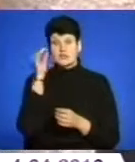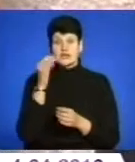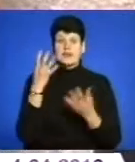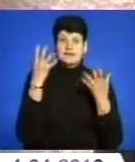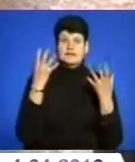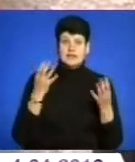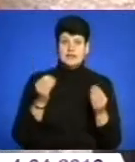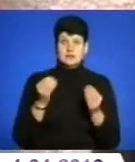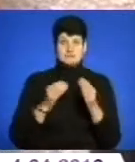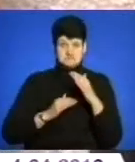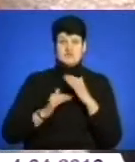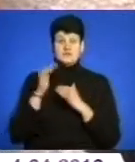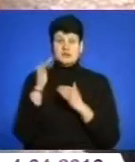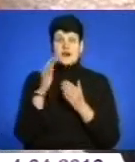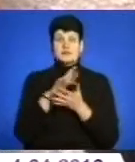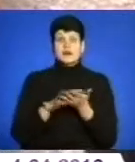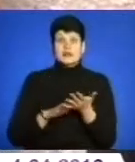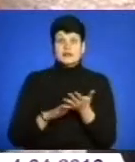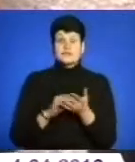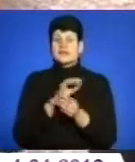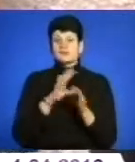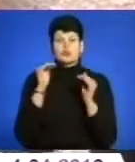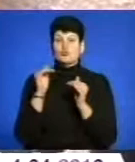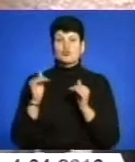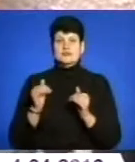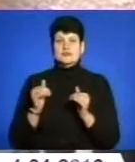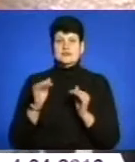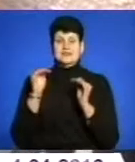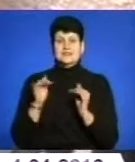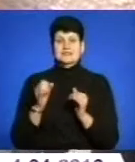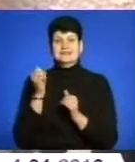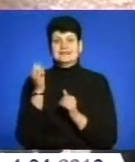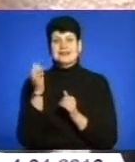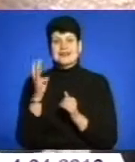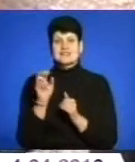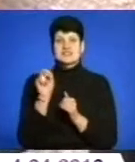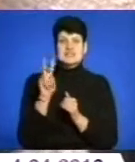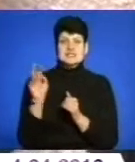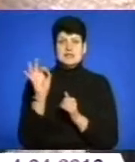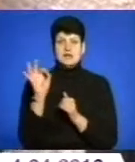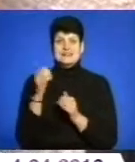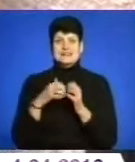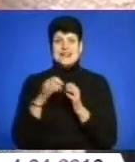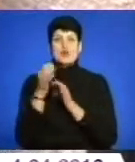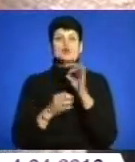температура достатньо висока. І далі вона не буде опускатися нижчі 13-12 градусів середньодобова.